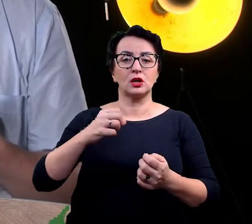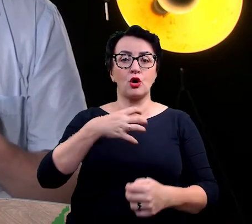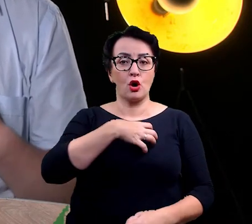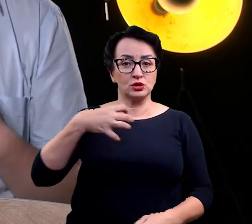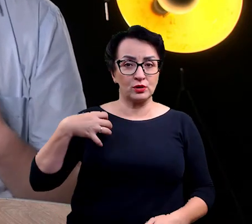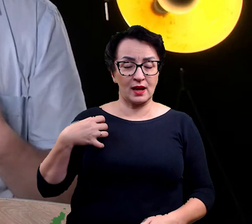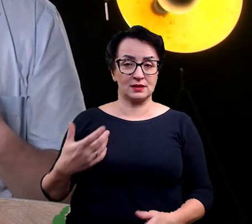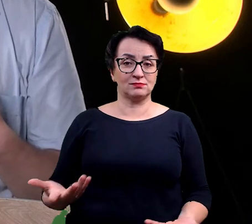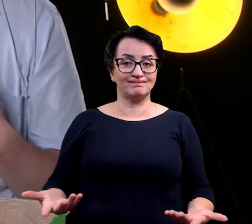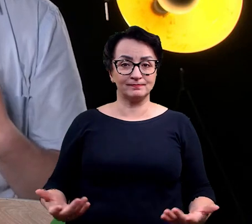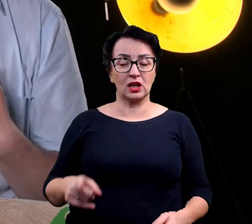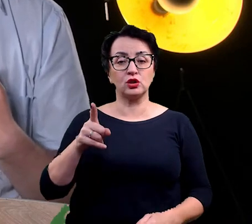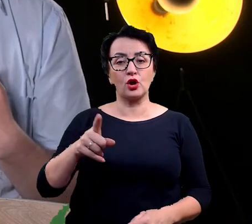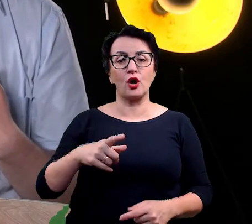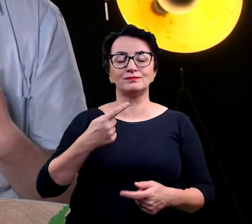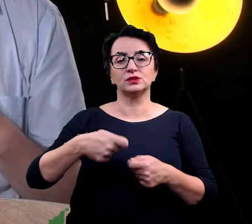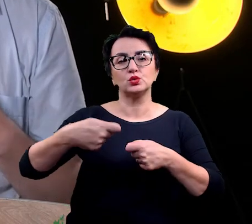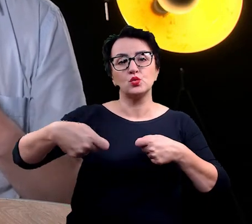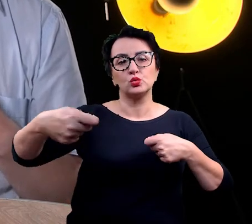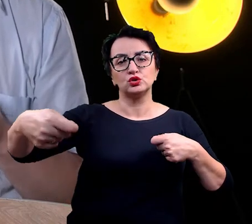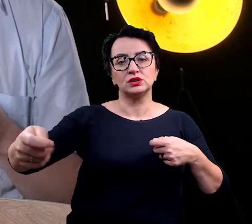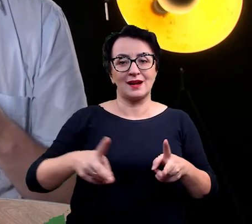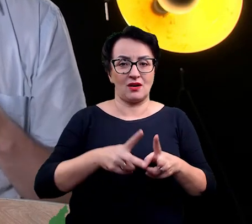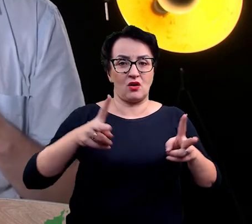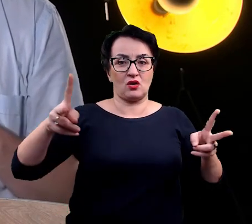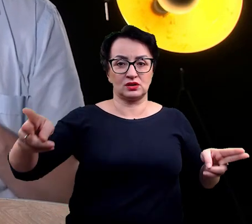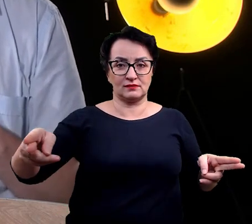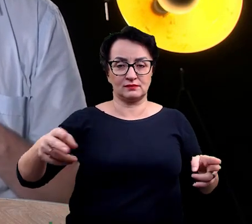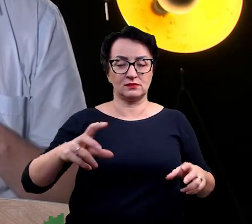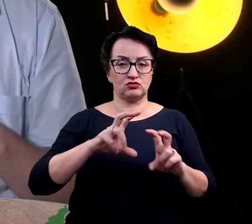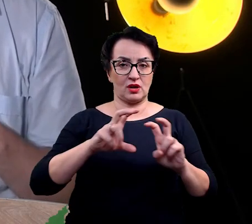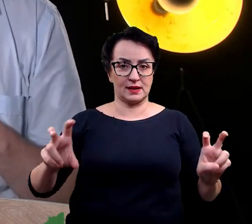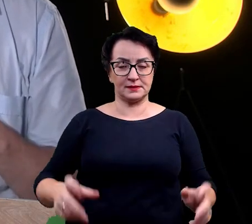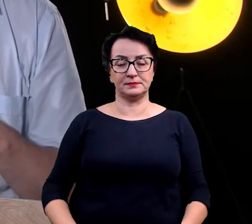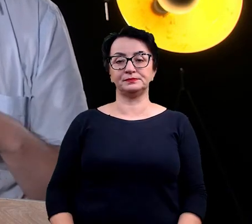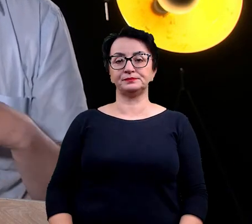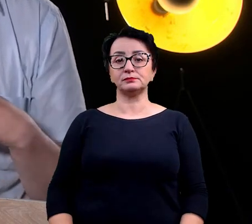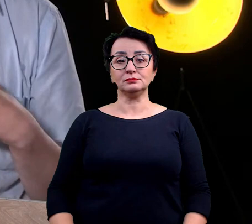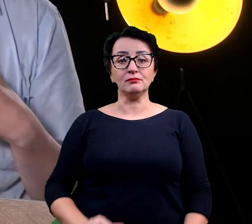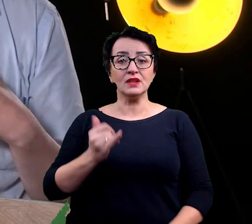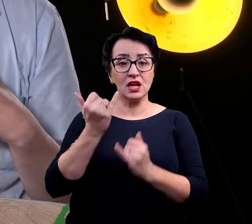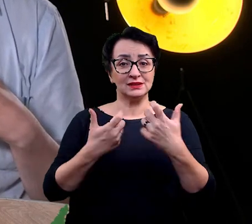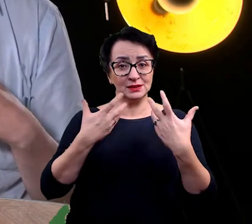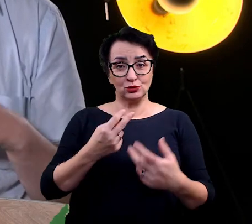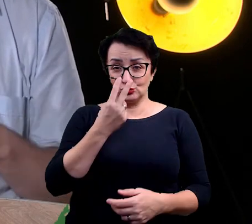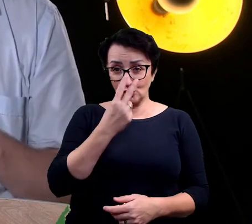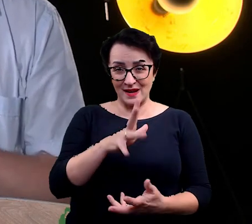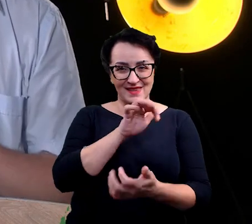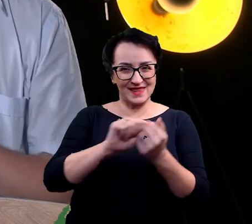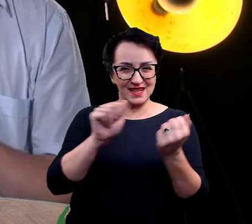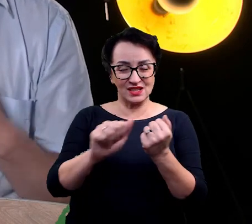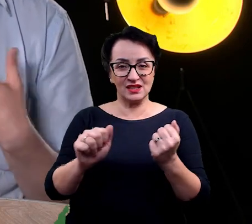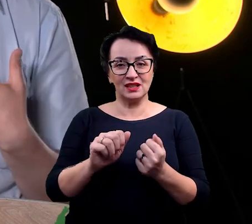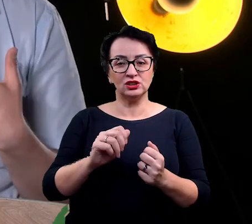Z tym, że są to dłuższe troszkę, perspektywa czasu, żeby zobaczyć działanie, niszczące działanie tych